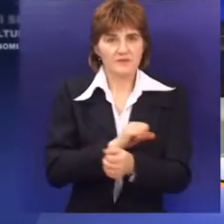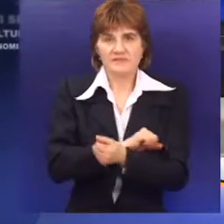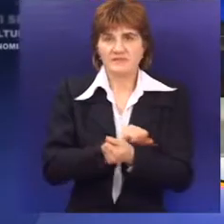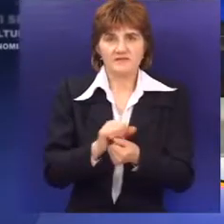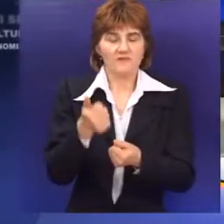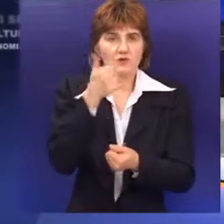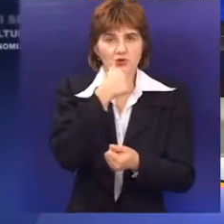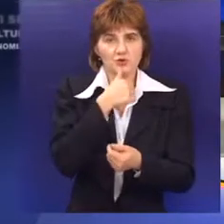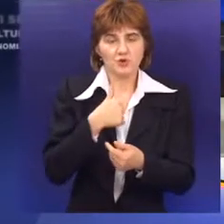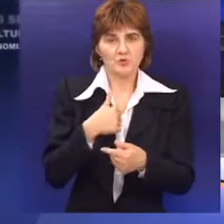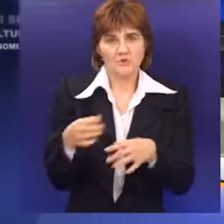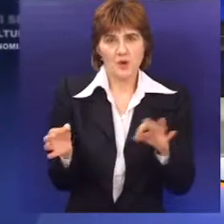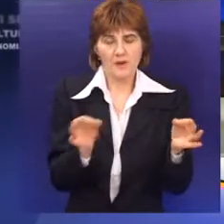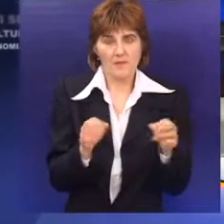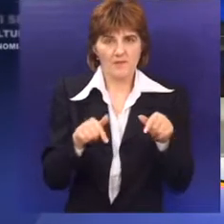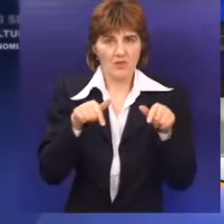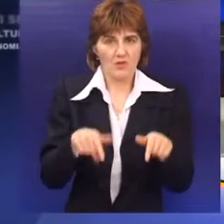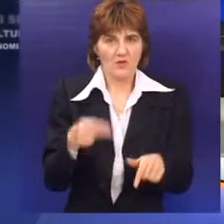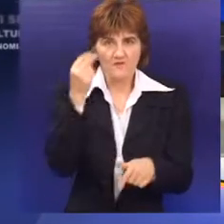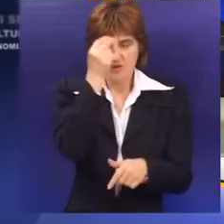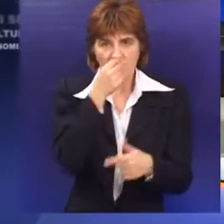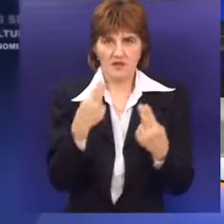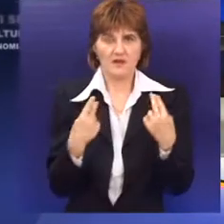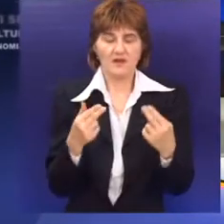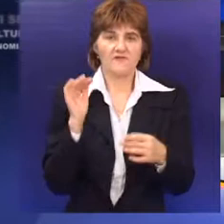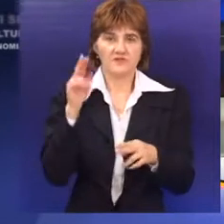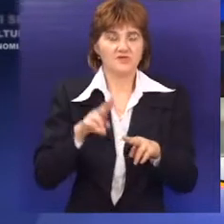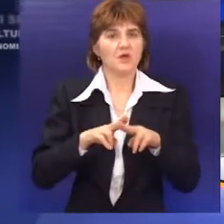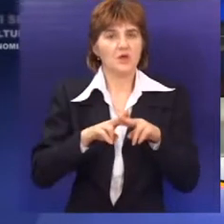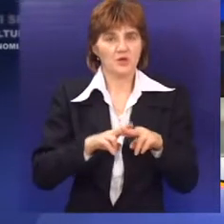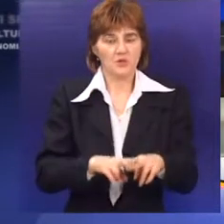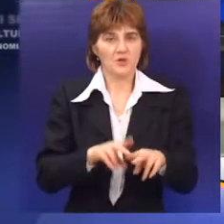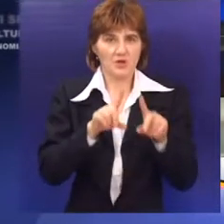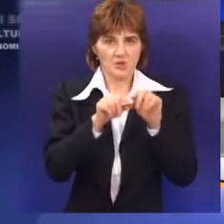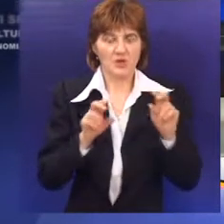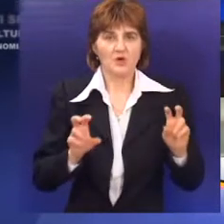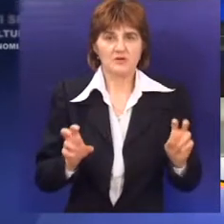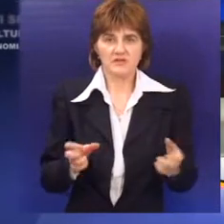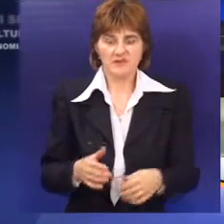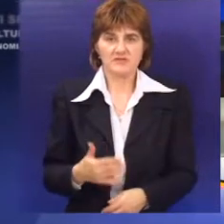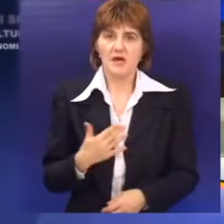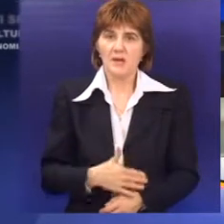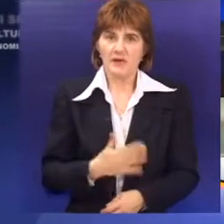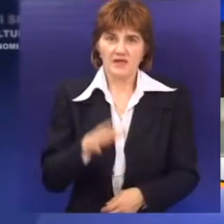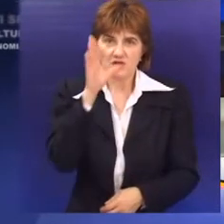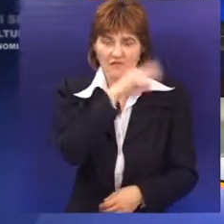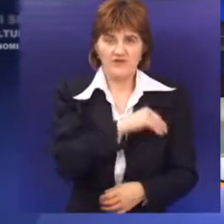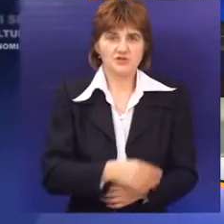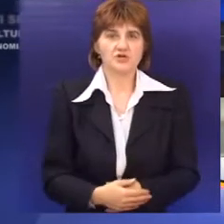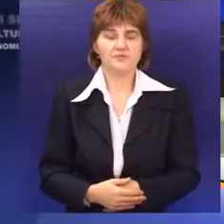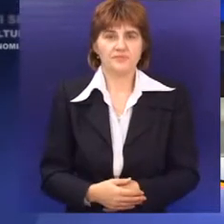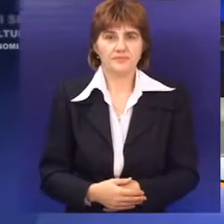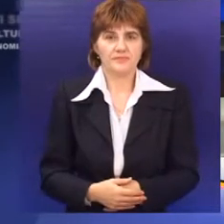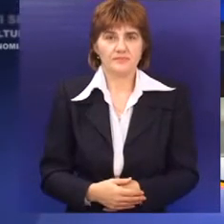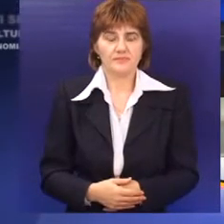Bilo bi to sve što smo pripremili za ovo izdanje nedeljnog pregleda najvažnijih vesti. Ostanite i dalje uz program U Eko Televizije.